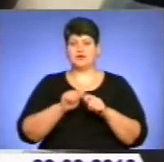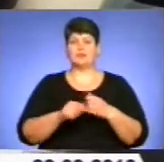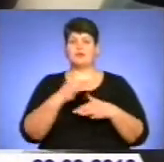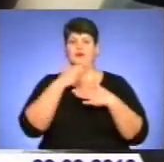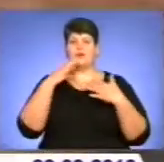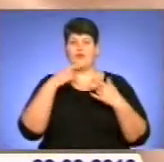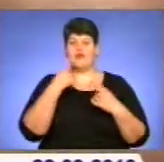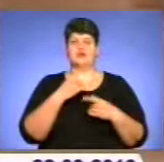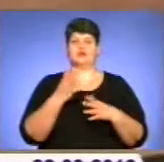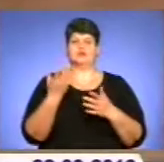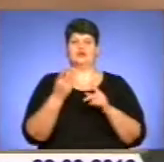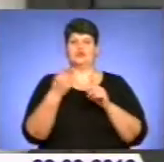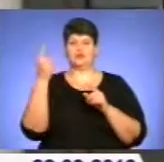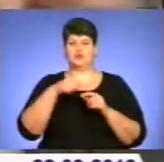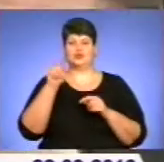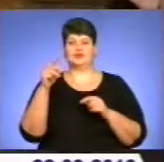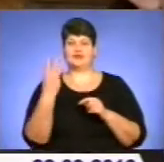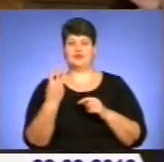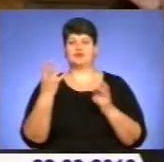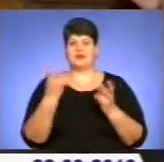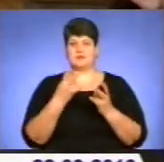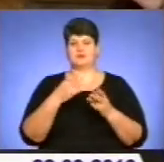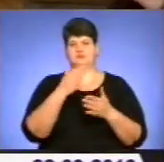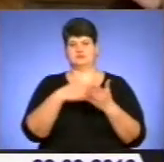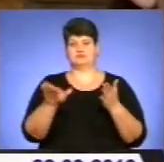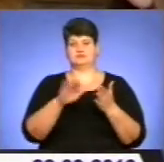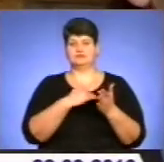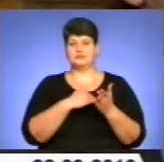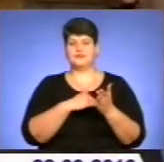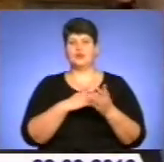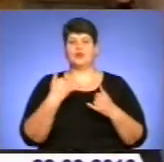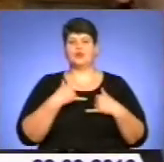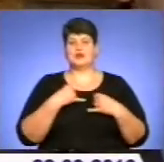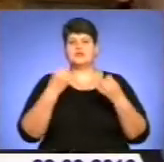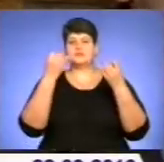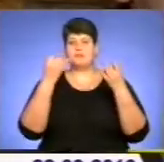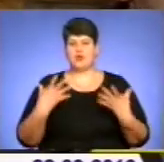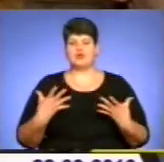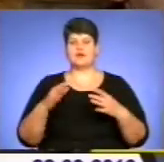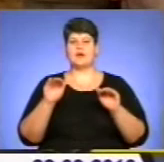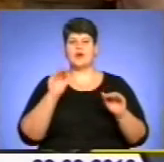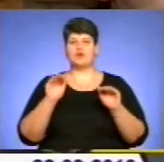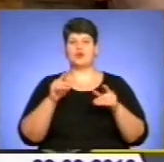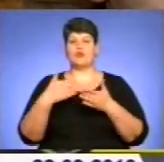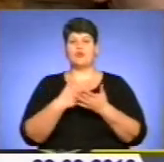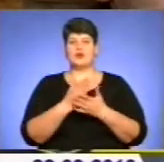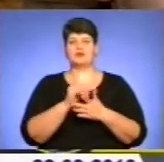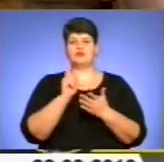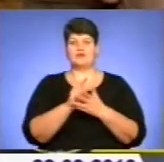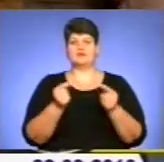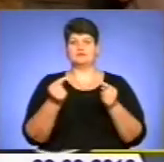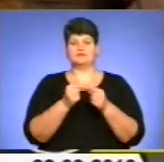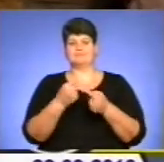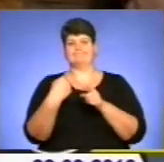третину із них потрібно скасувати. У нас будь-які спрощення регуляторної політики закінчуються з точністю до